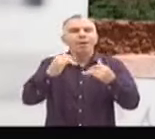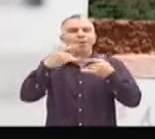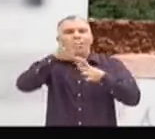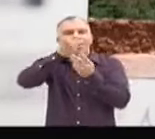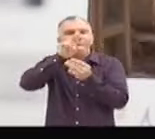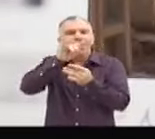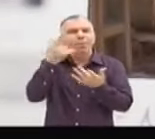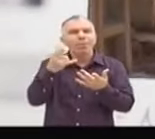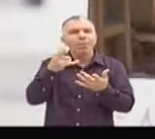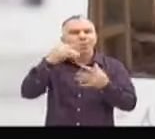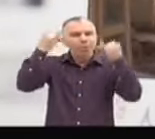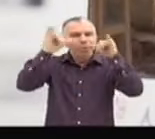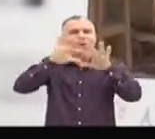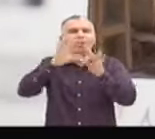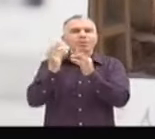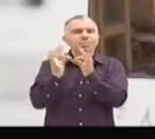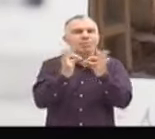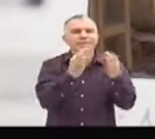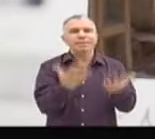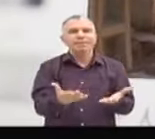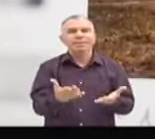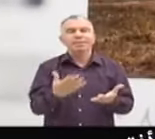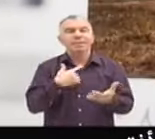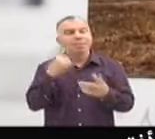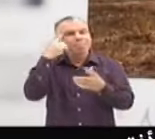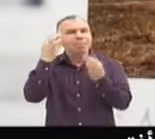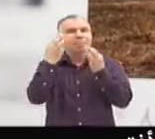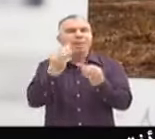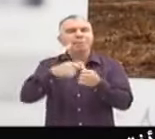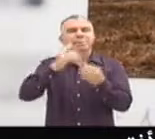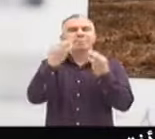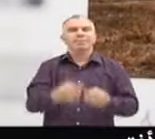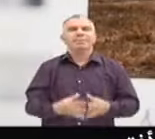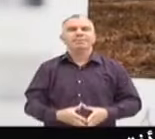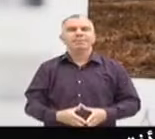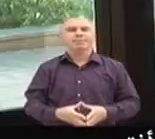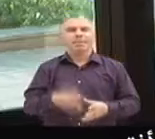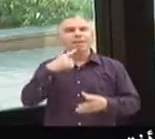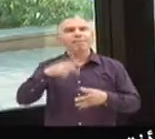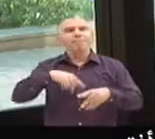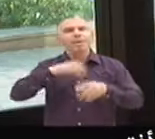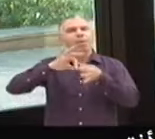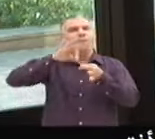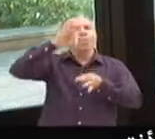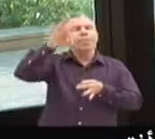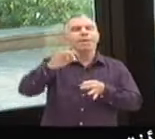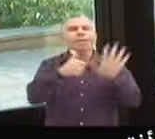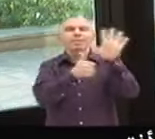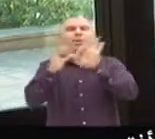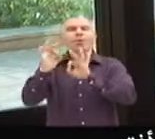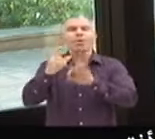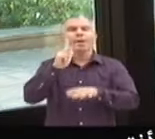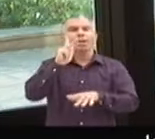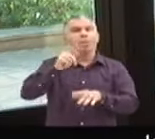coques, les moutons, enfin c'est assez fabuleux. Puis on dominait une vue sur 60 kilomètres d